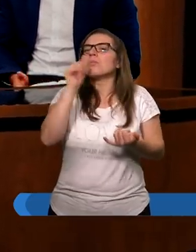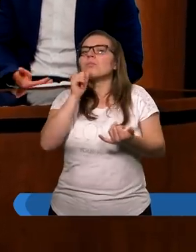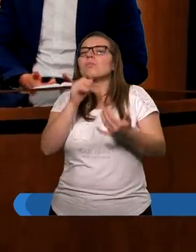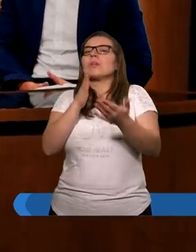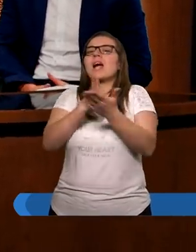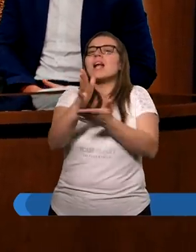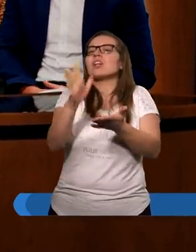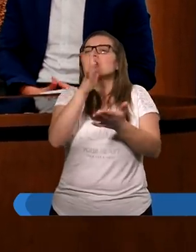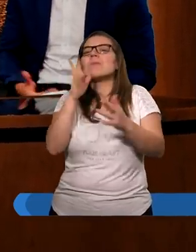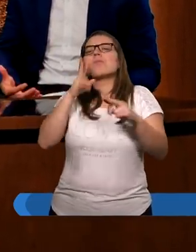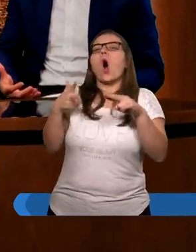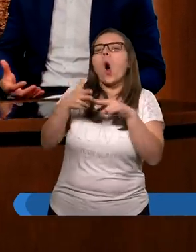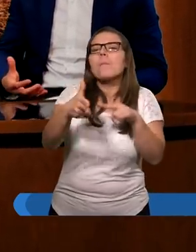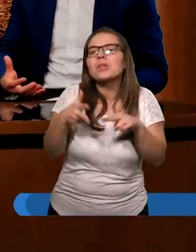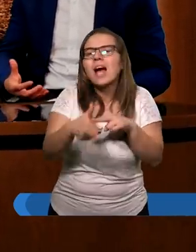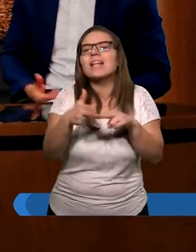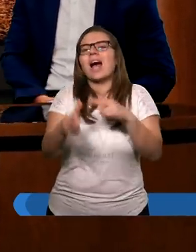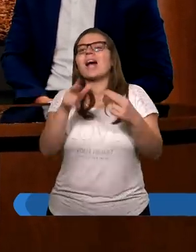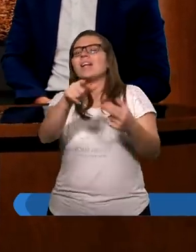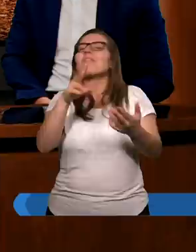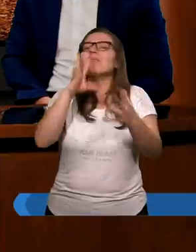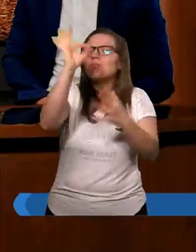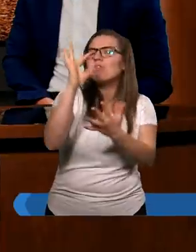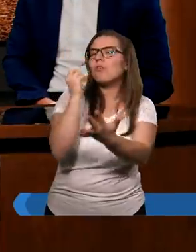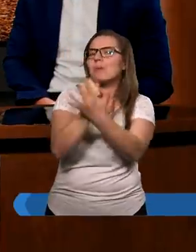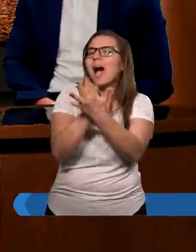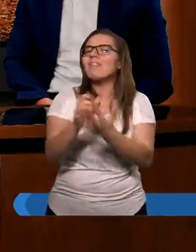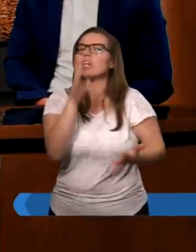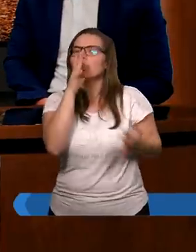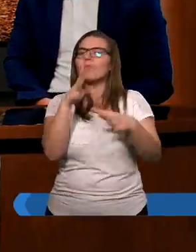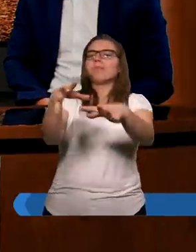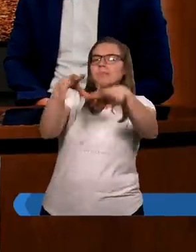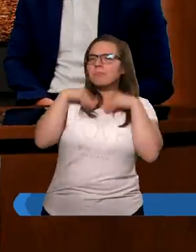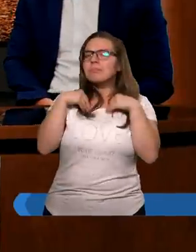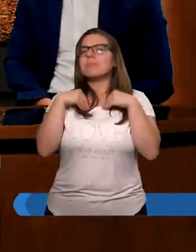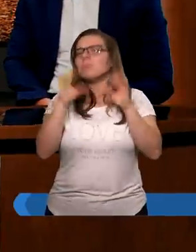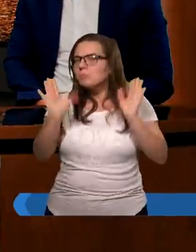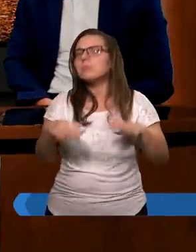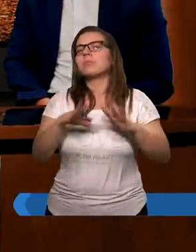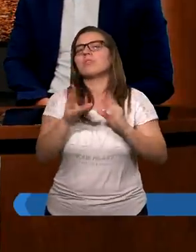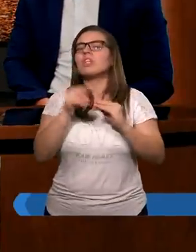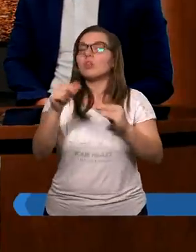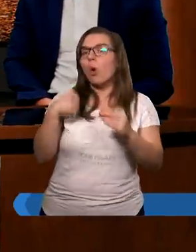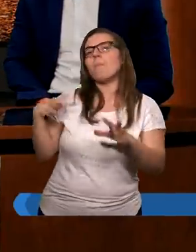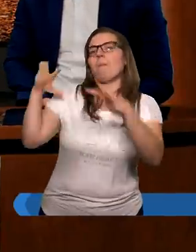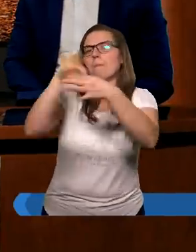poprzez obrzyzanie i przyjęcie tego całego prawa żydowskiego. Tak,